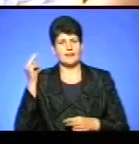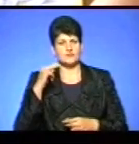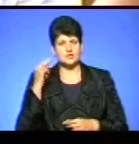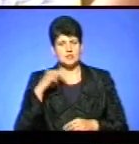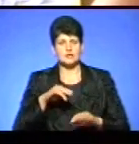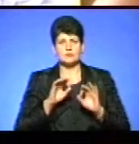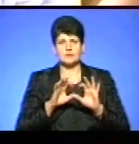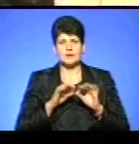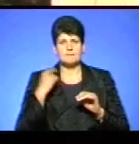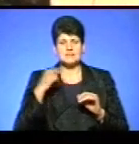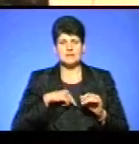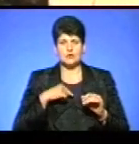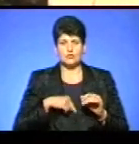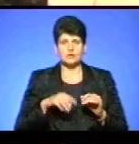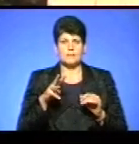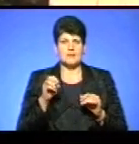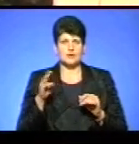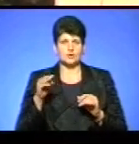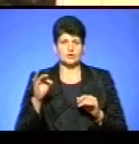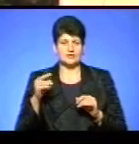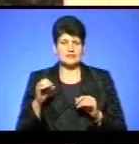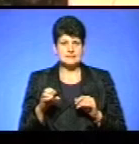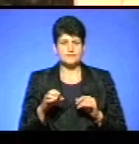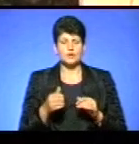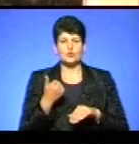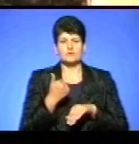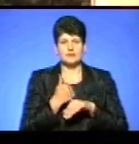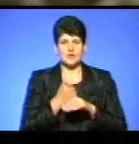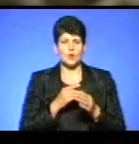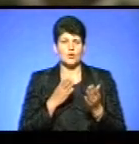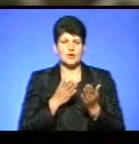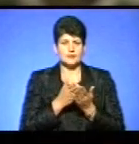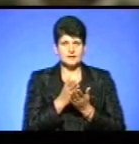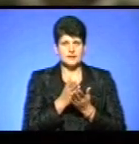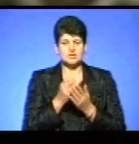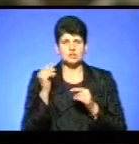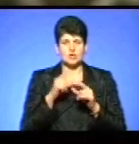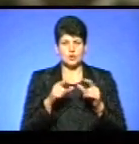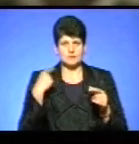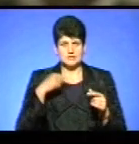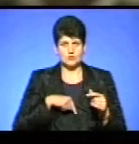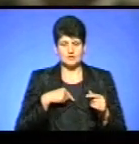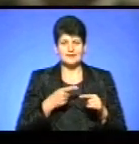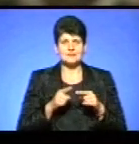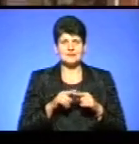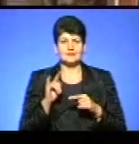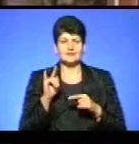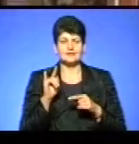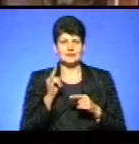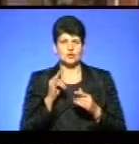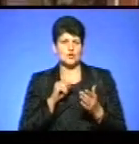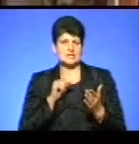розповідає психолог-методист Галина Несмашна. Основний орієнтир шкільного психолога зараз – це дитиноцентризм.